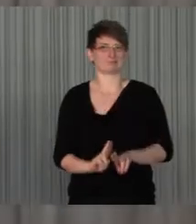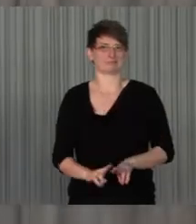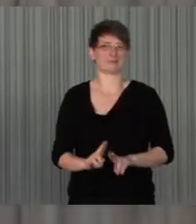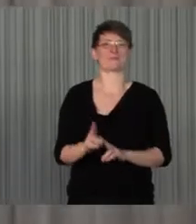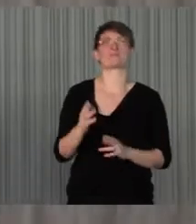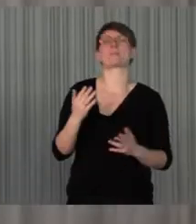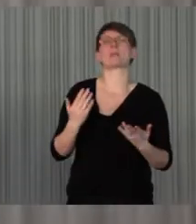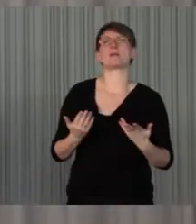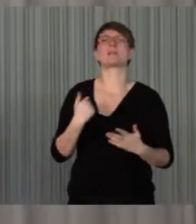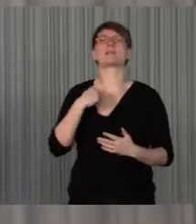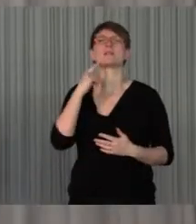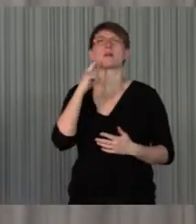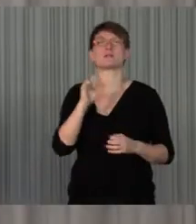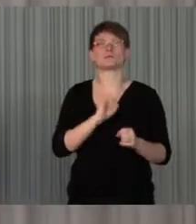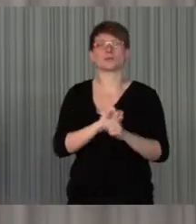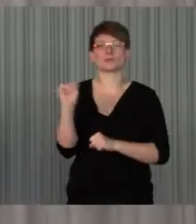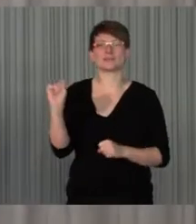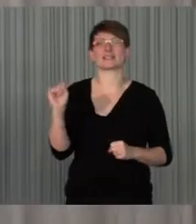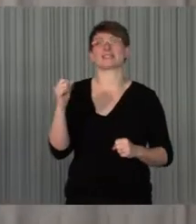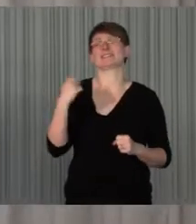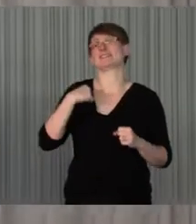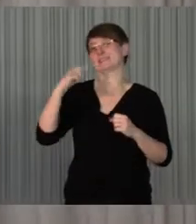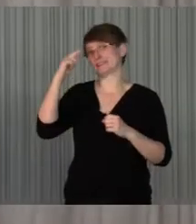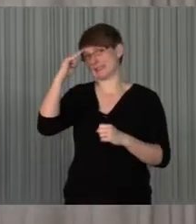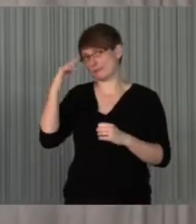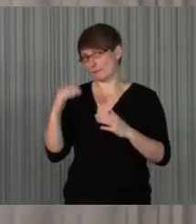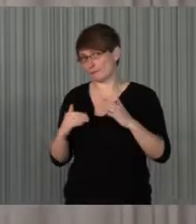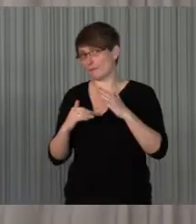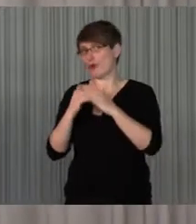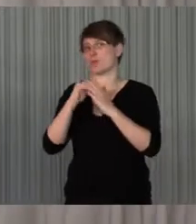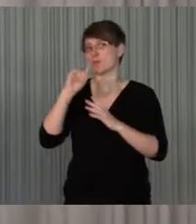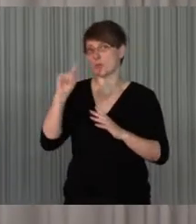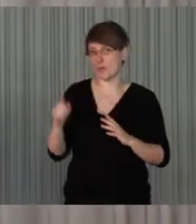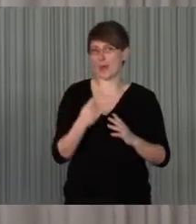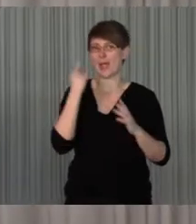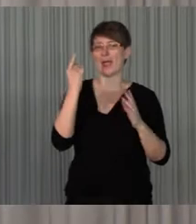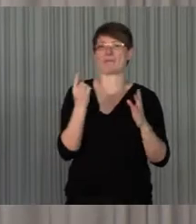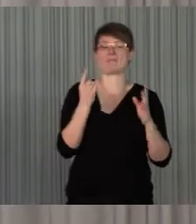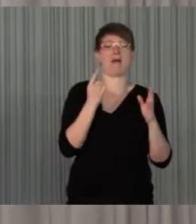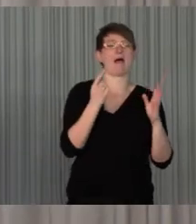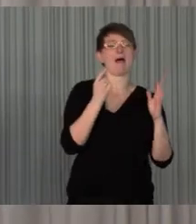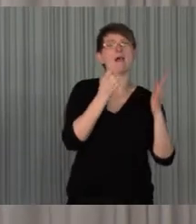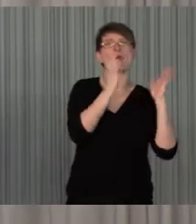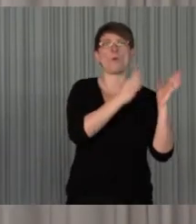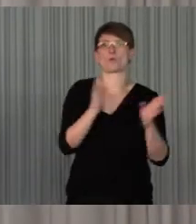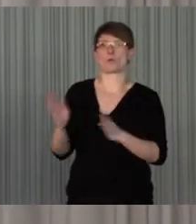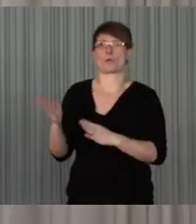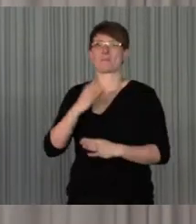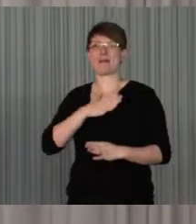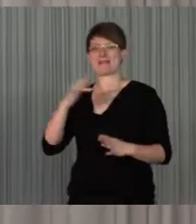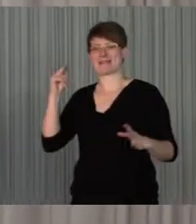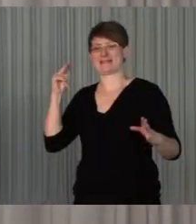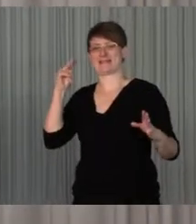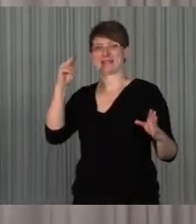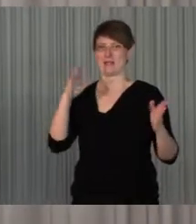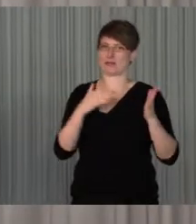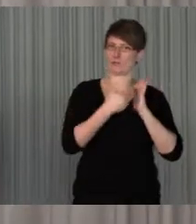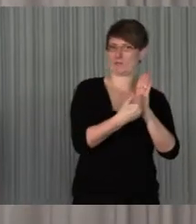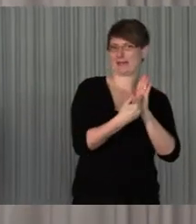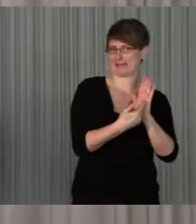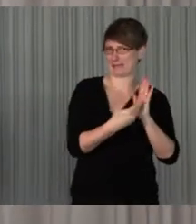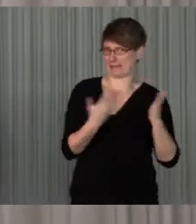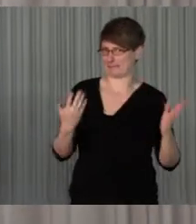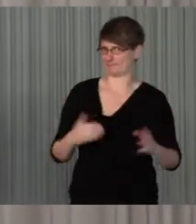aber ich glaube schon, dass es sinnvoll ist, das nochmal einzuordnen und aus meiner Sicht und aus